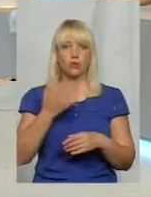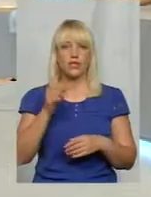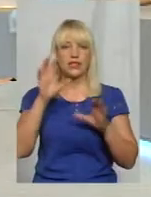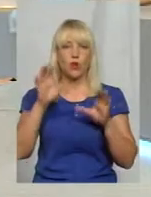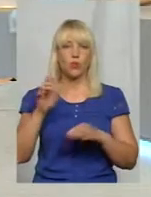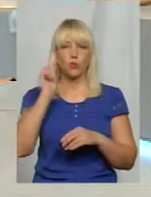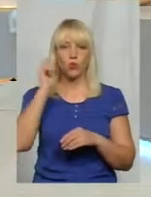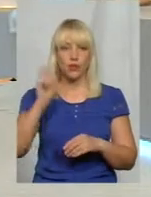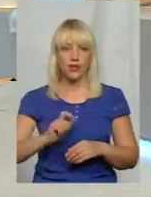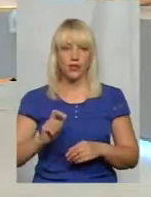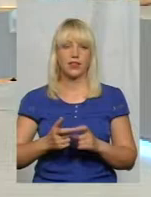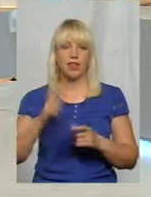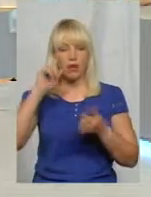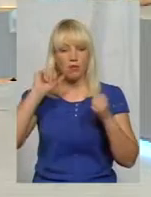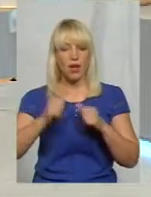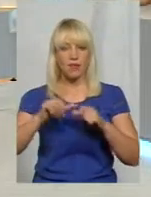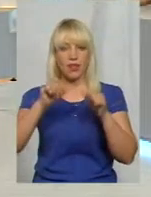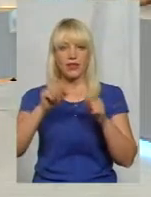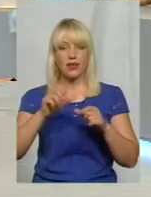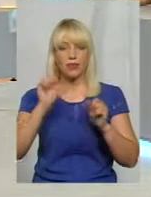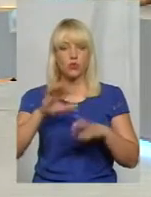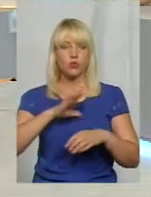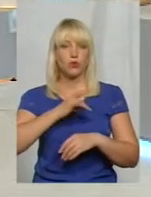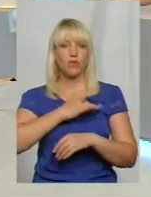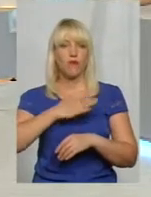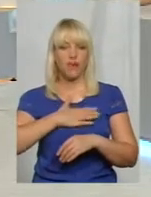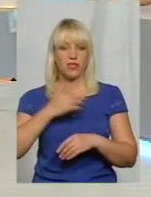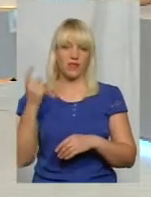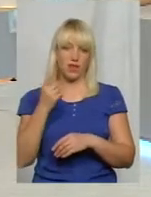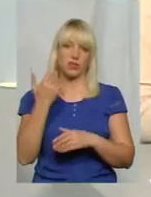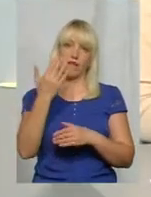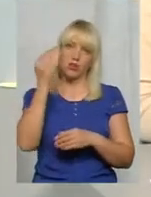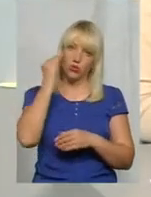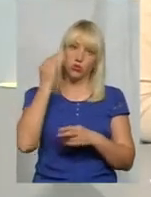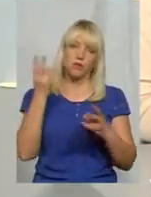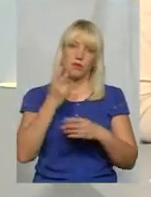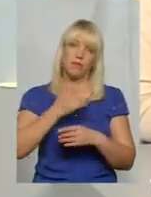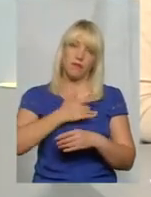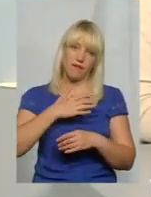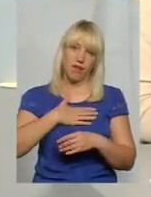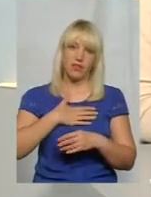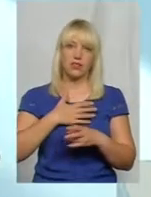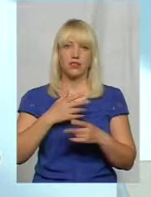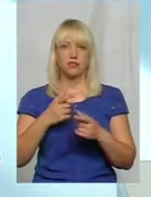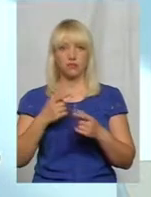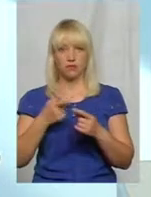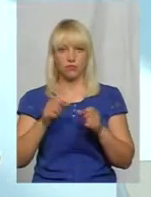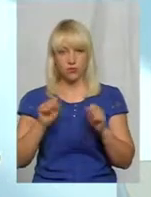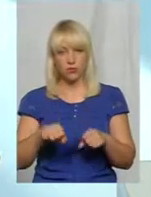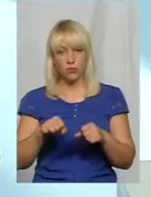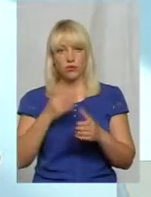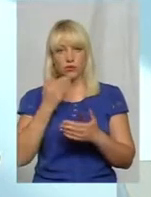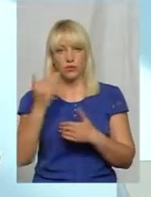України пам'ятки можуть бути і у приватній власності. На вашу думку, приватні руки – це варіант? Як